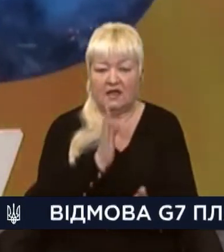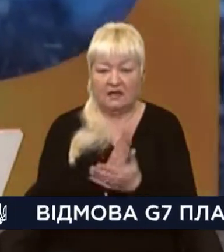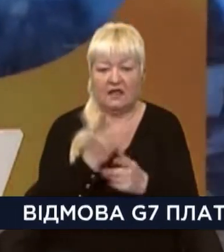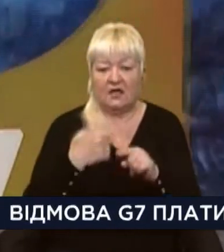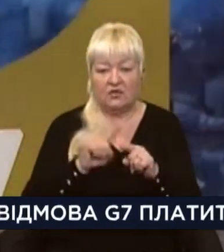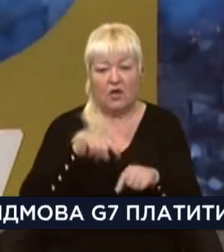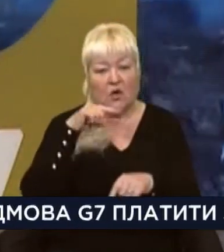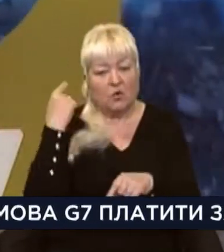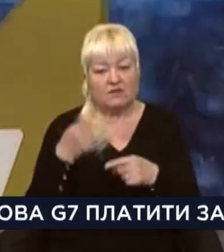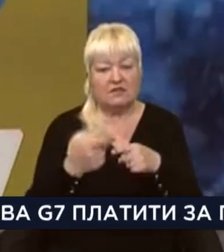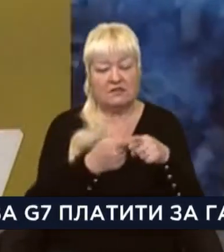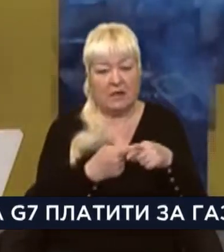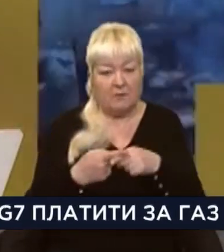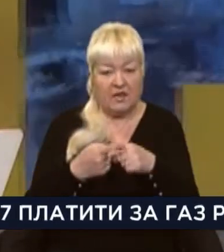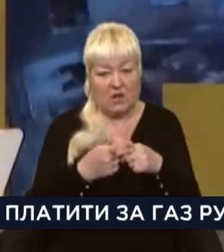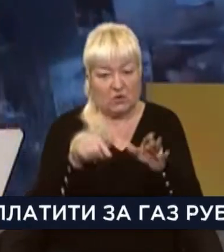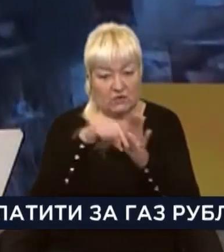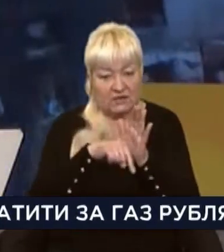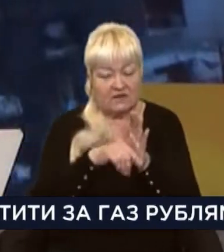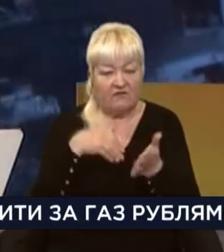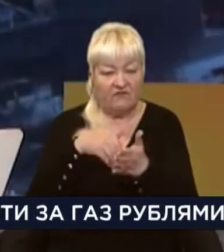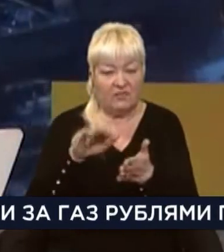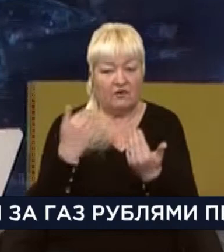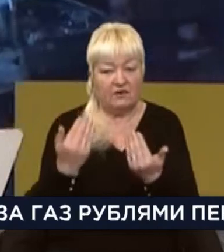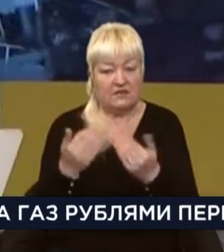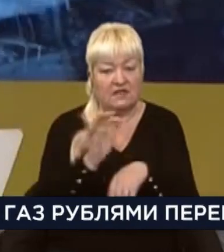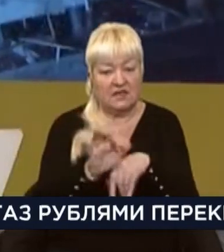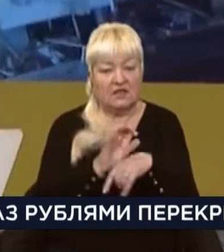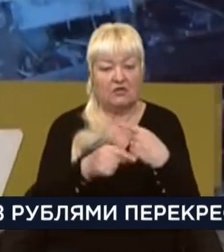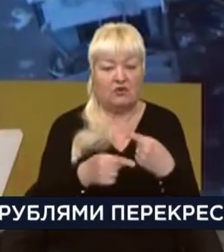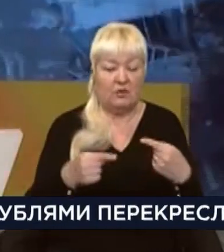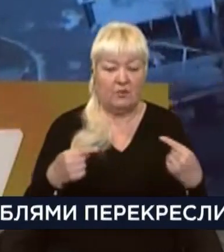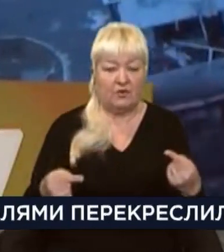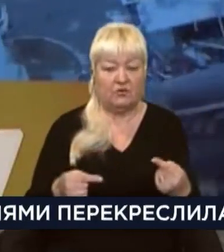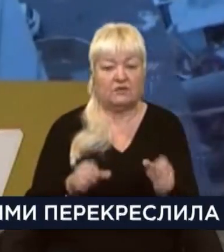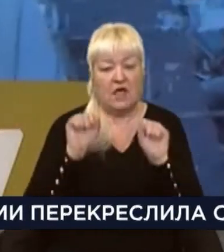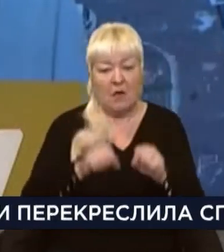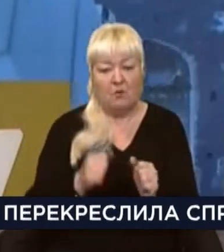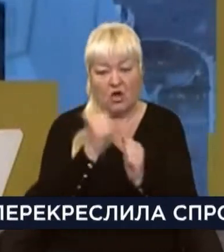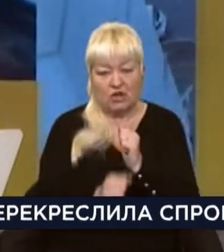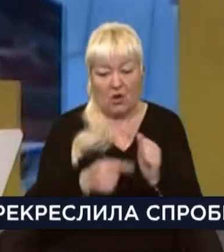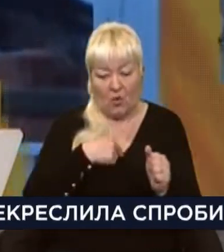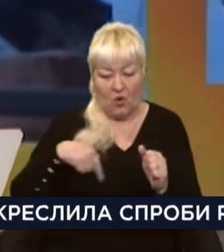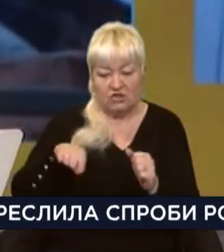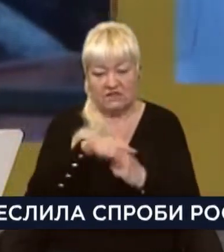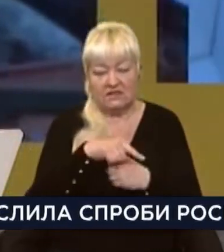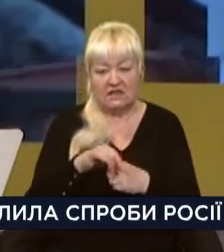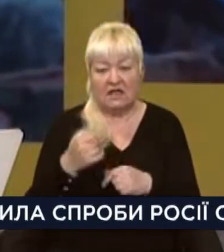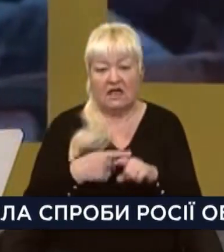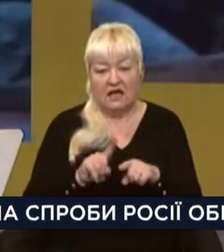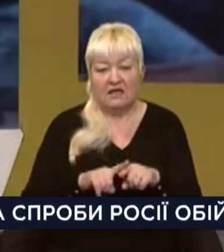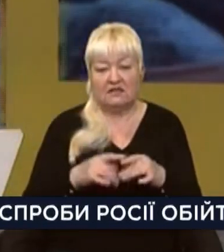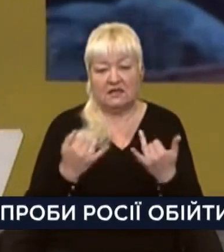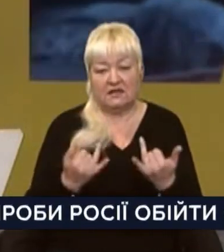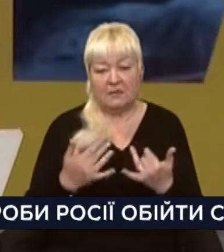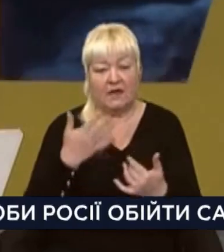цей російський і білоруський слід. Відмовитись від їхньої продукції чи від їхніх послуг може абсолютно кожен з нас. І тепер це легко,